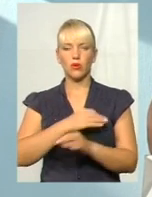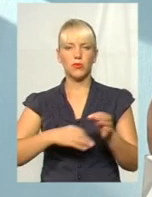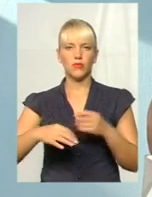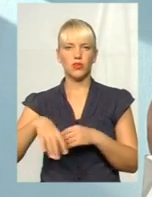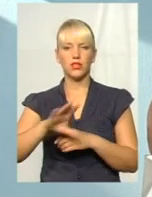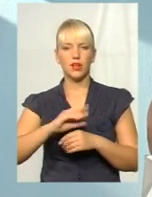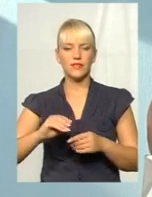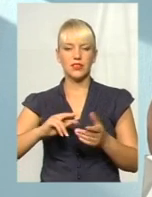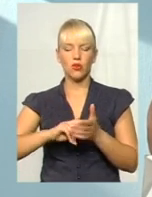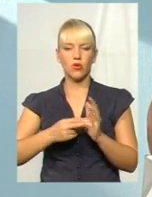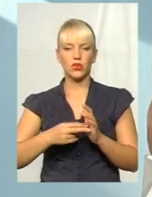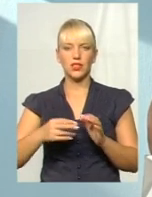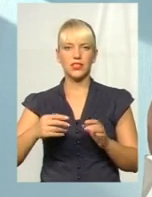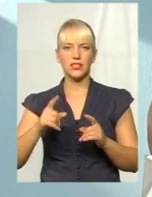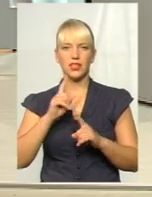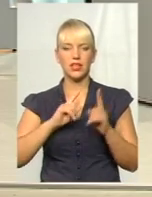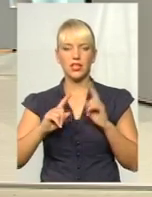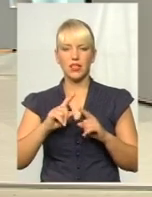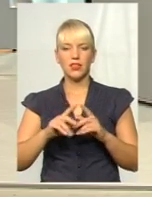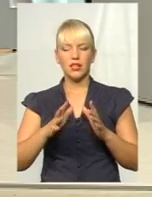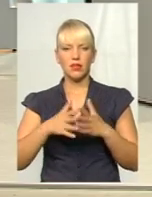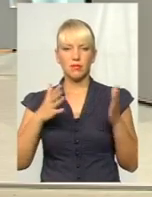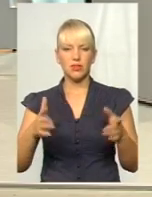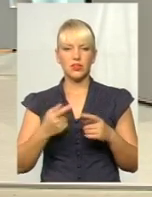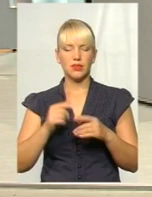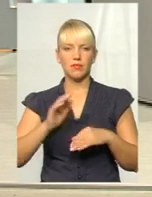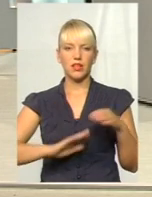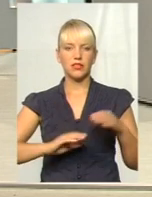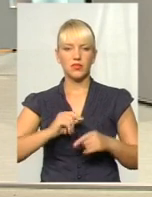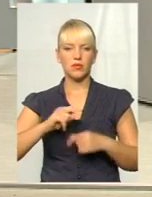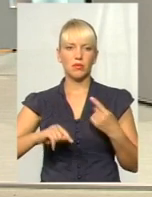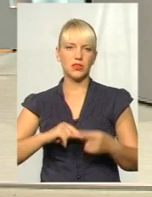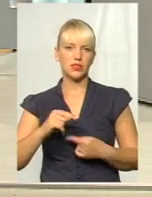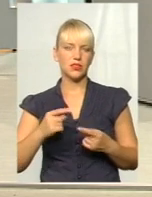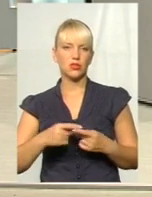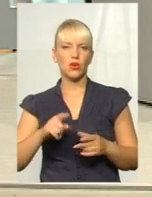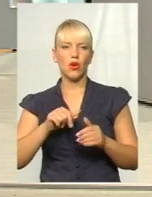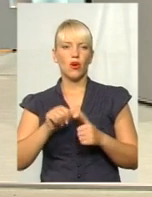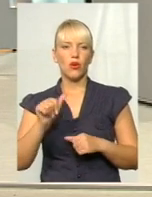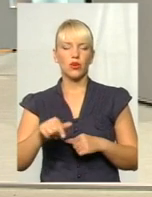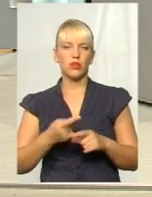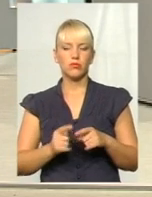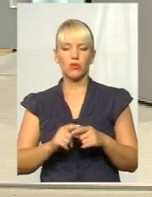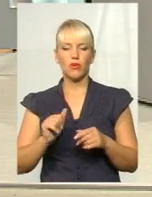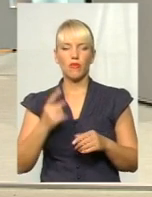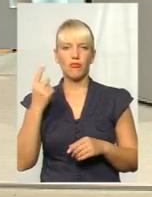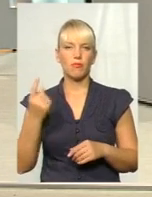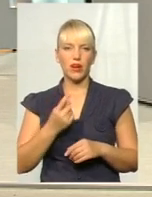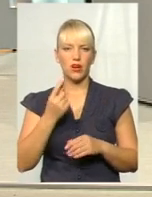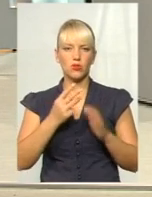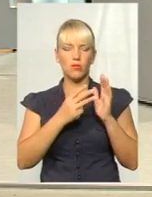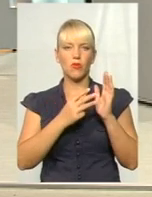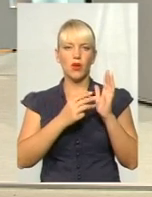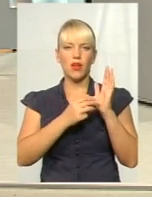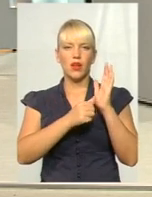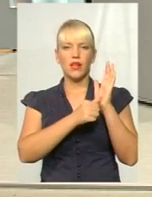координаційних радах, переважна більшість з практичним бізнесом. Крім того, в першому кварталі поточного